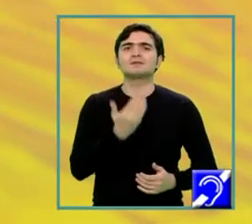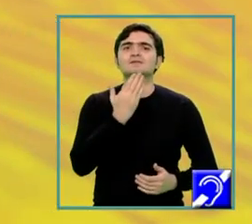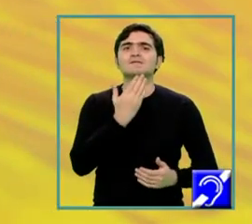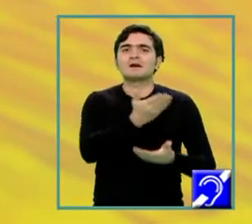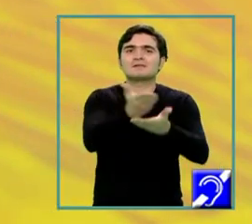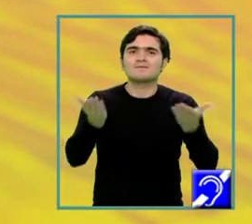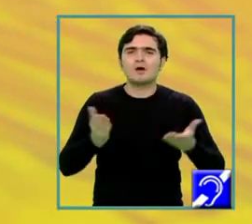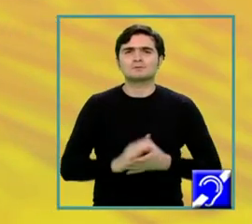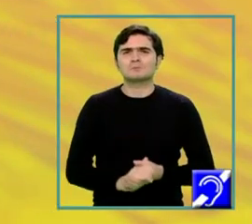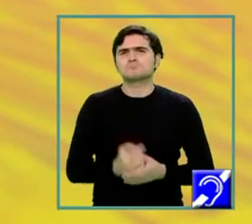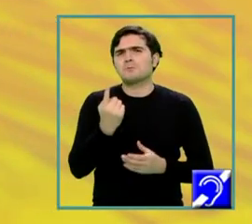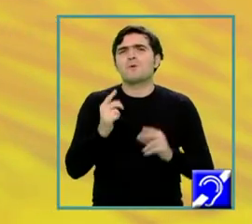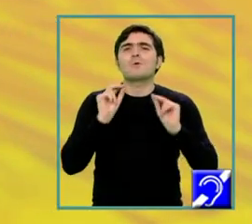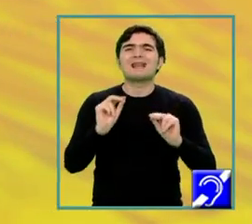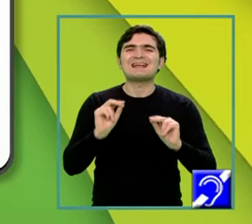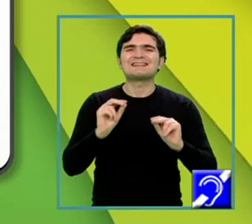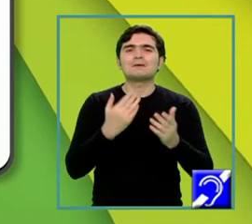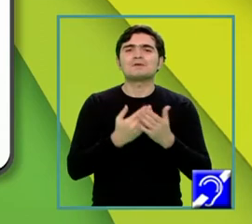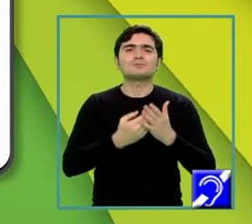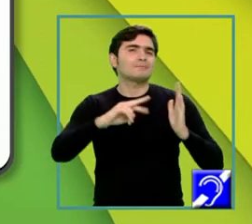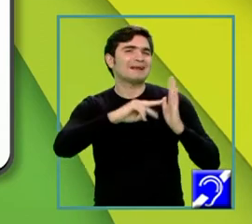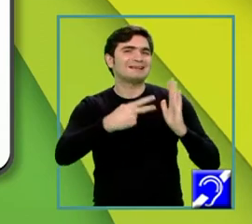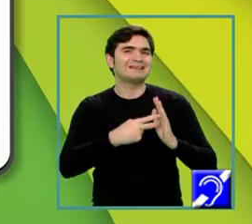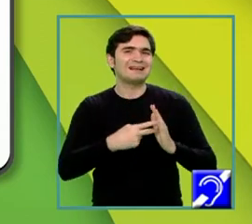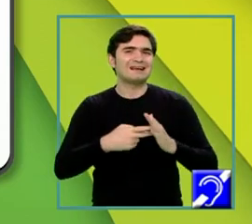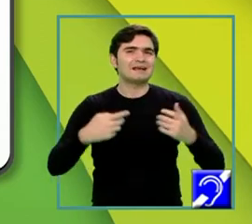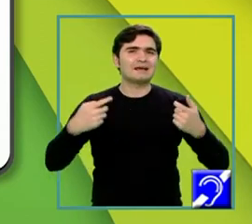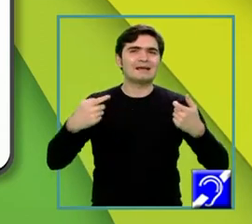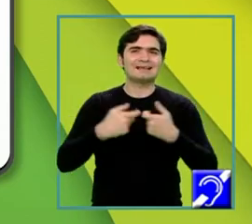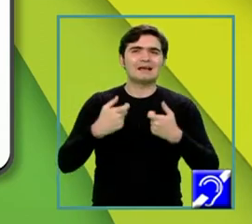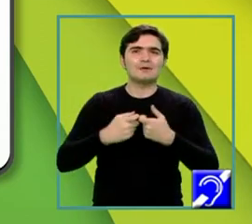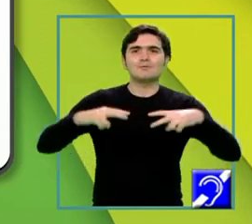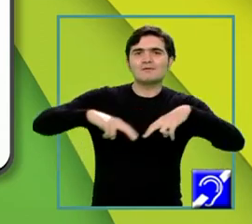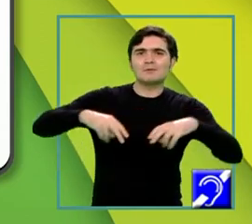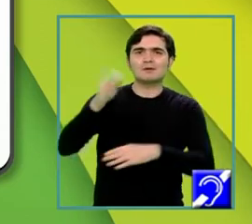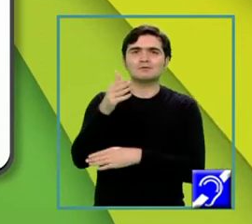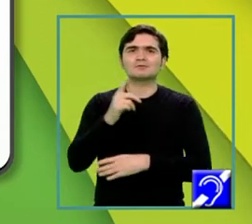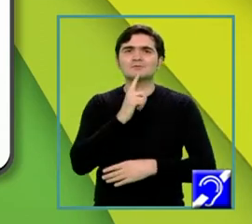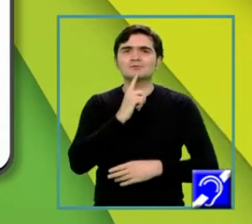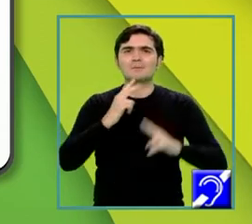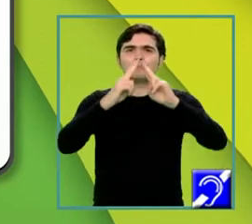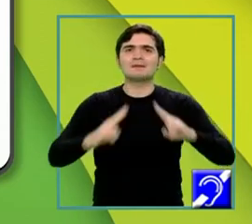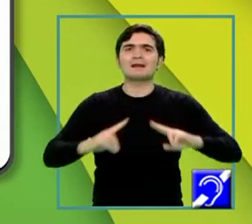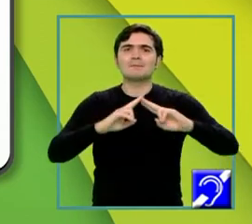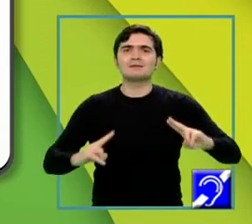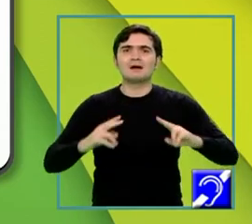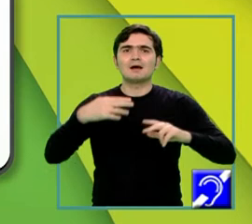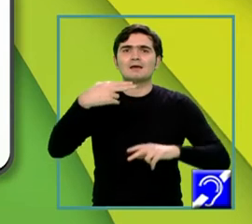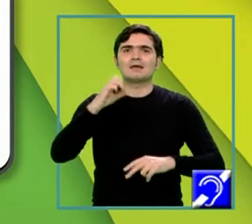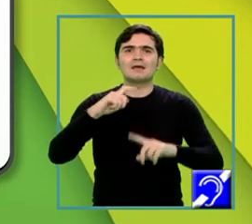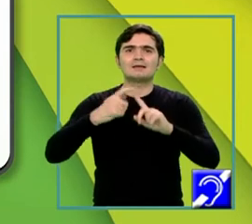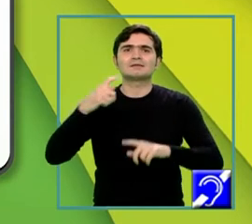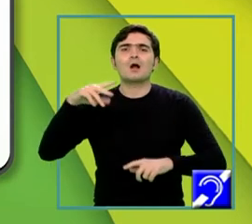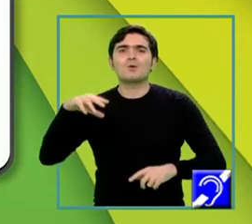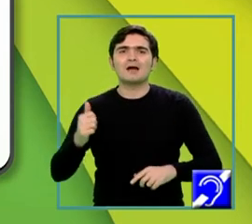voastră cu o lecție de pregătire pentru examenul de valoare națională. Lecția se numește, piramida hexagonală regulată are și volum aplicații.